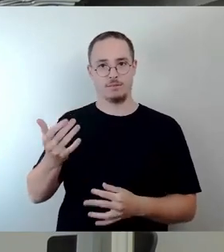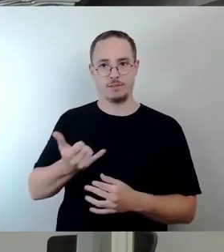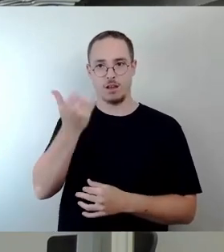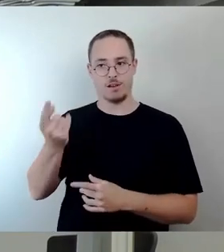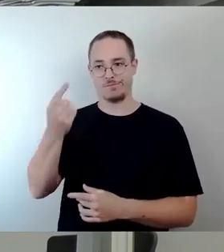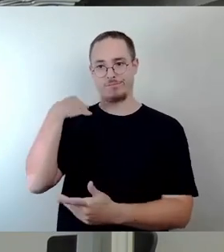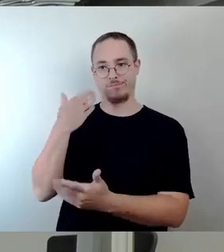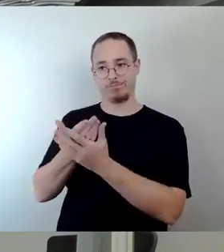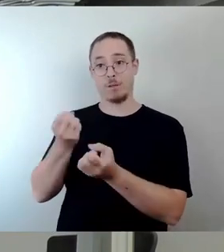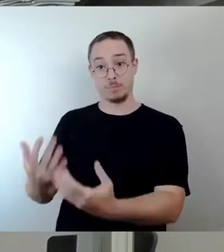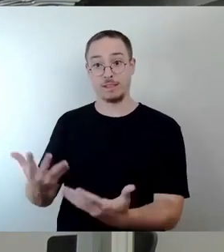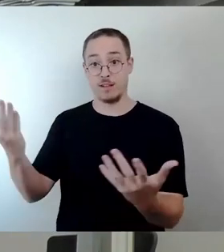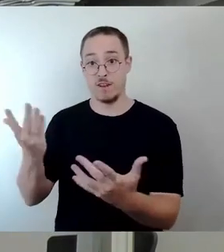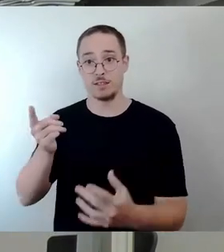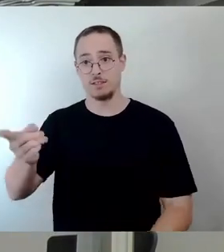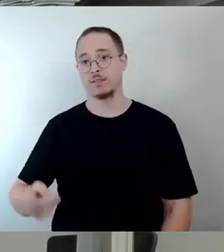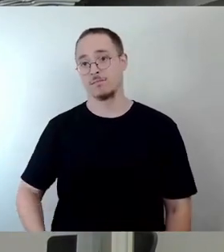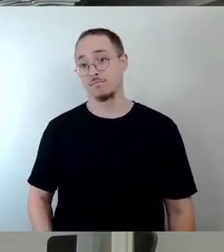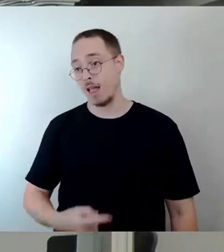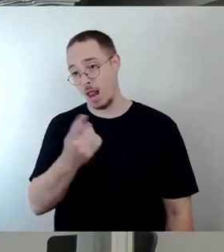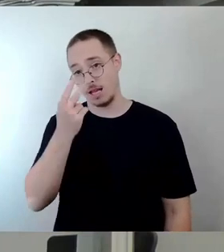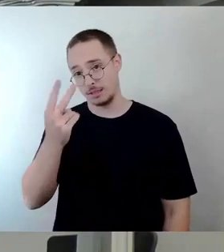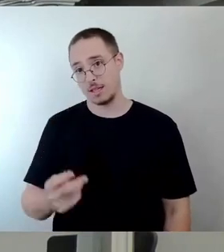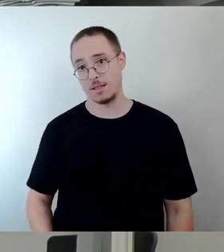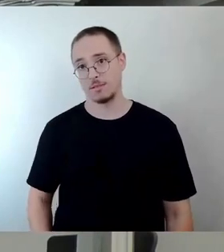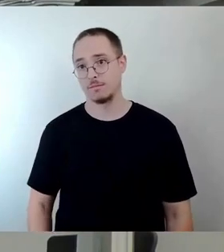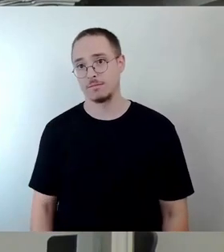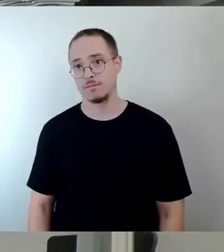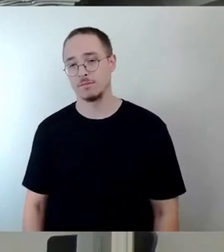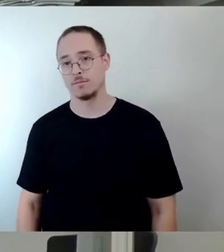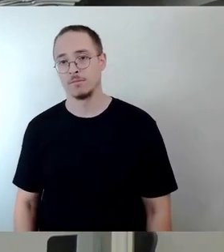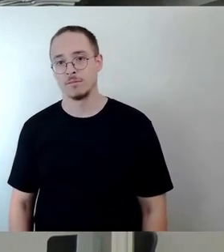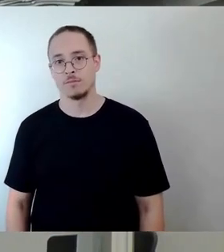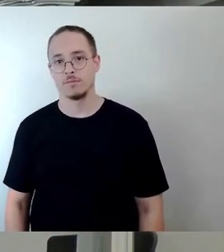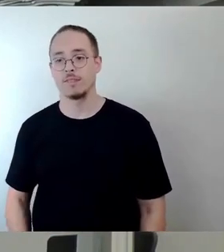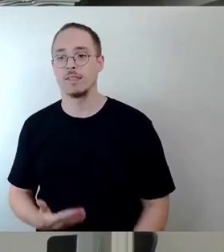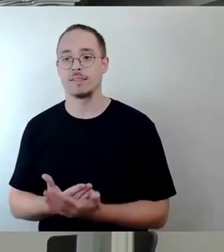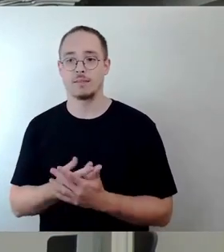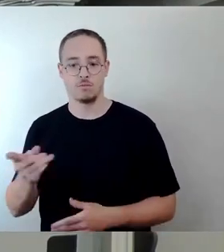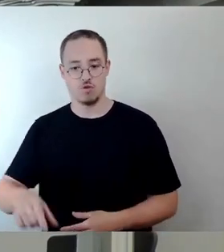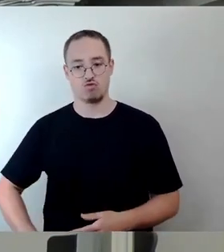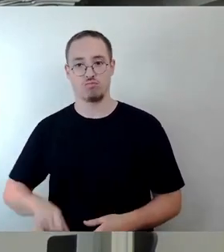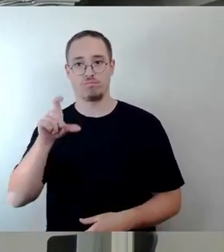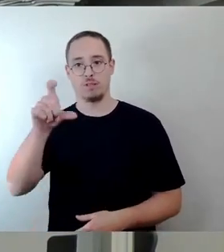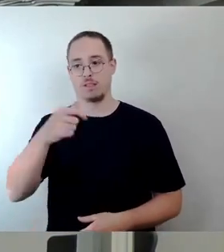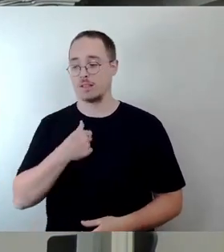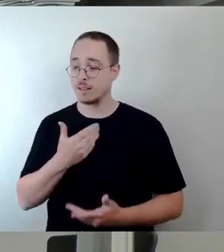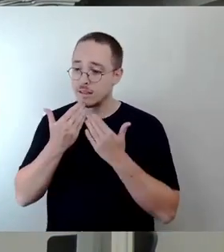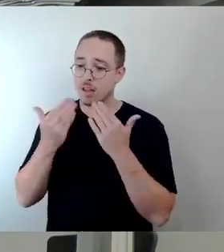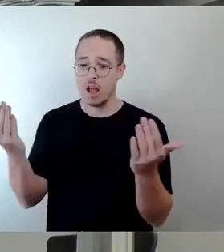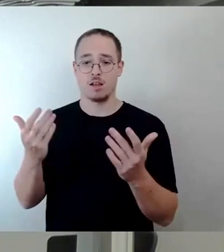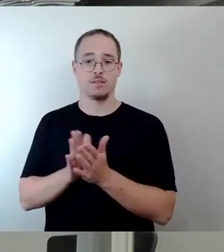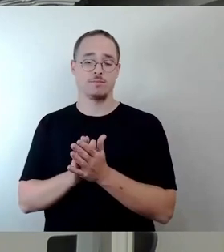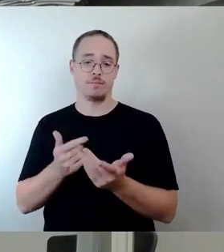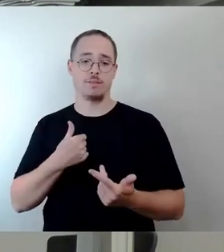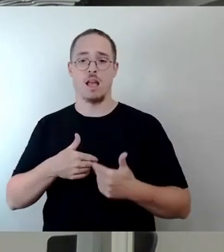es schrittweise sanieren. Ich bin wahnsinnig dankbar für diese Spende und möchte mich herzlich bedanken bei der Familie Arnold. Es ist nicht selbstverständlich, dass